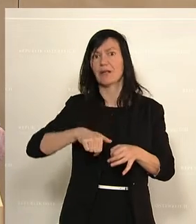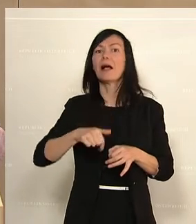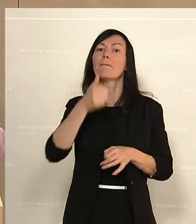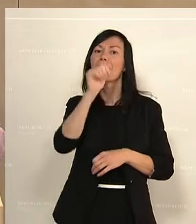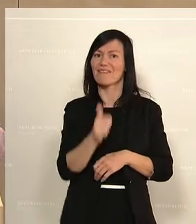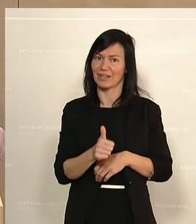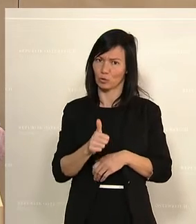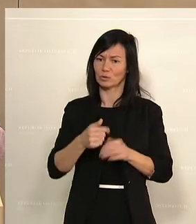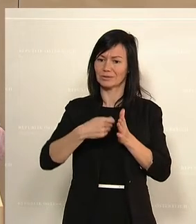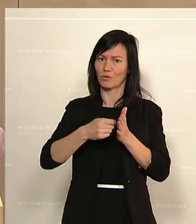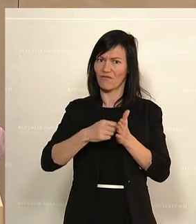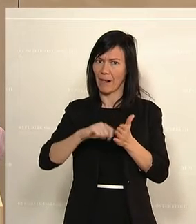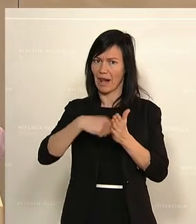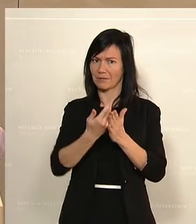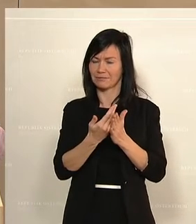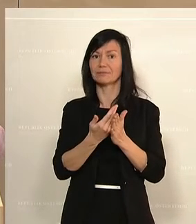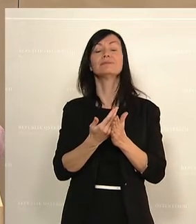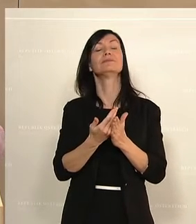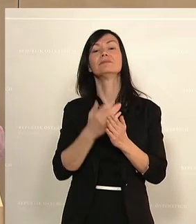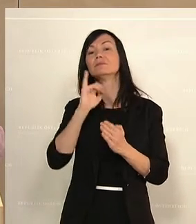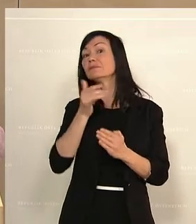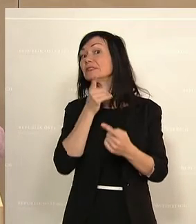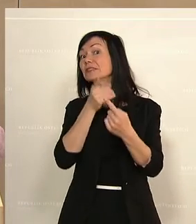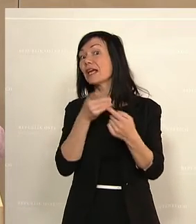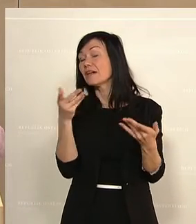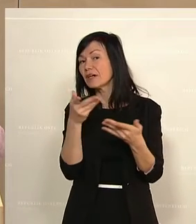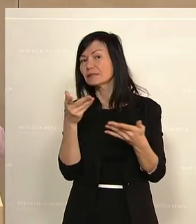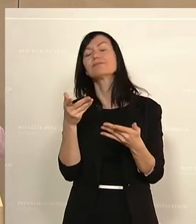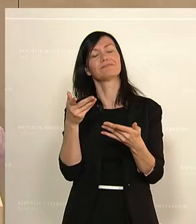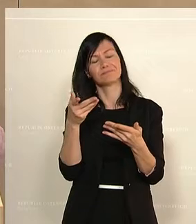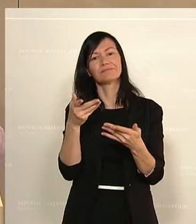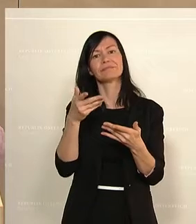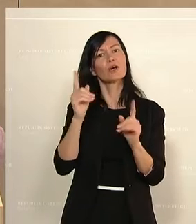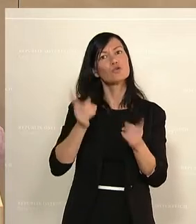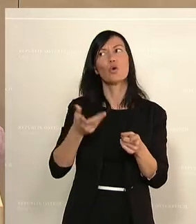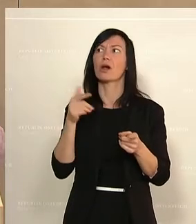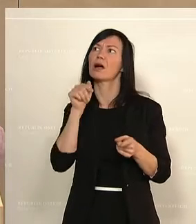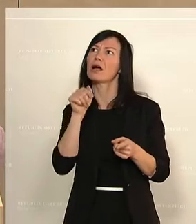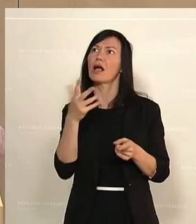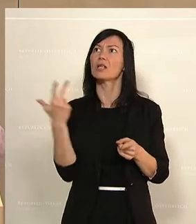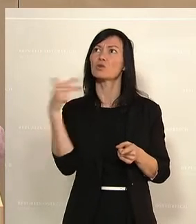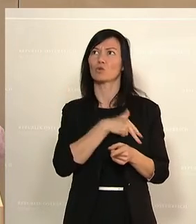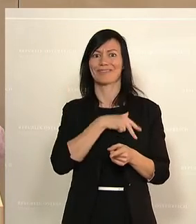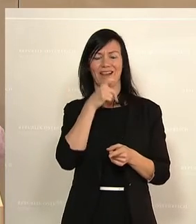Ziel dieser Novelle ist natürlich auch eine Reduktion der